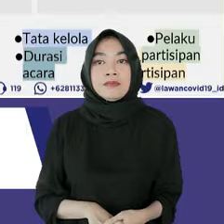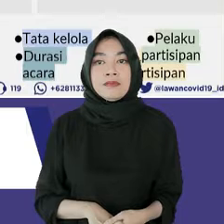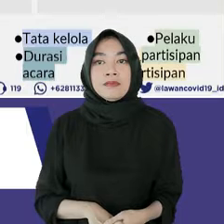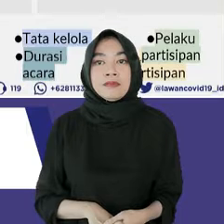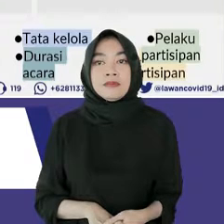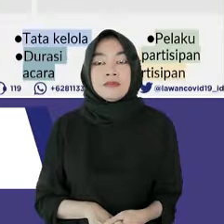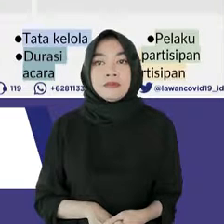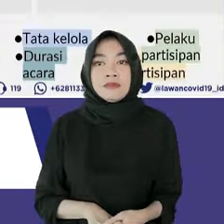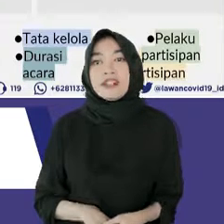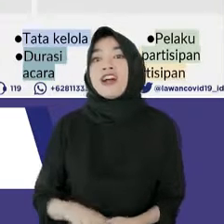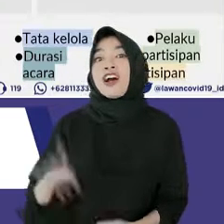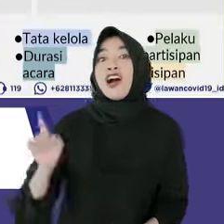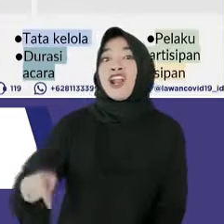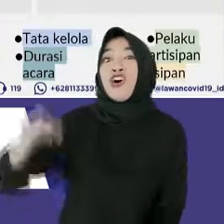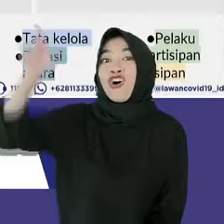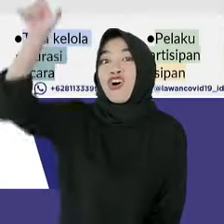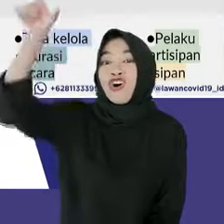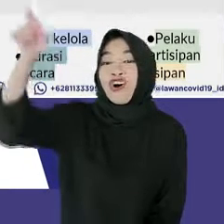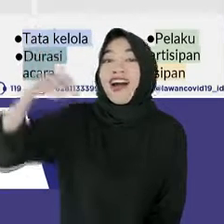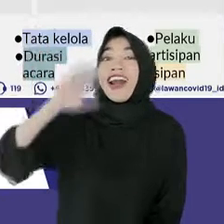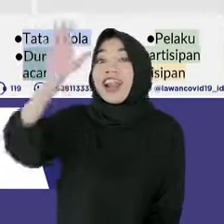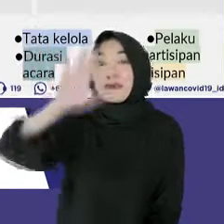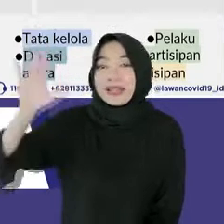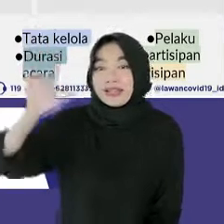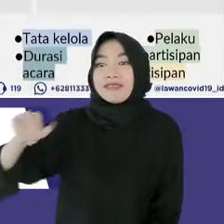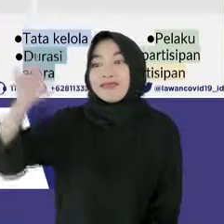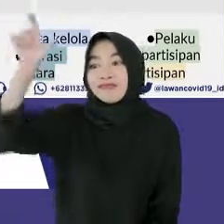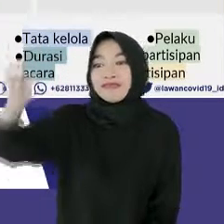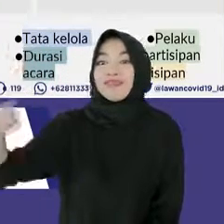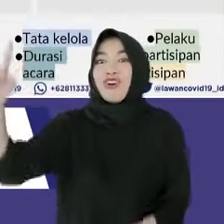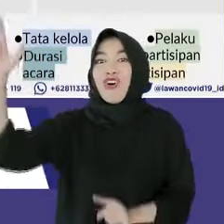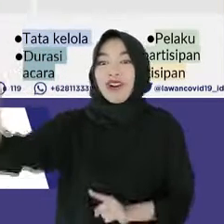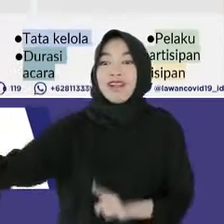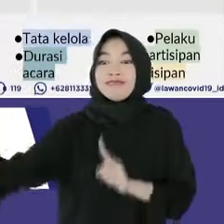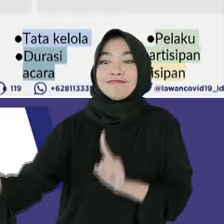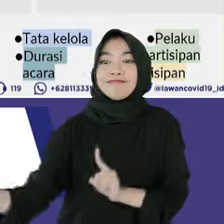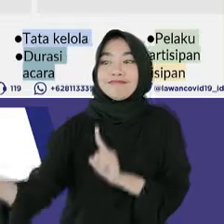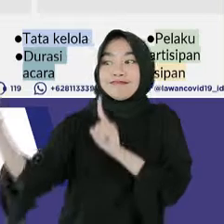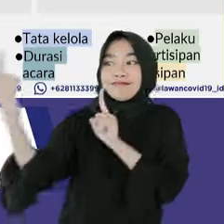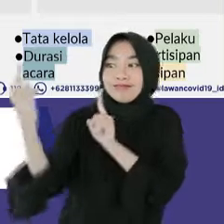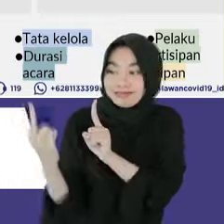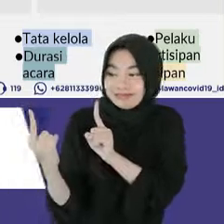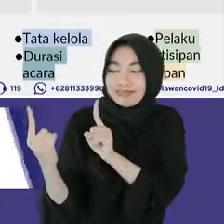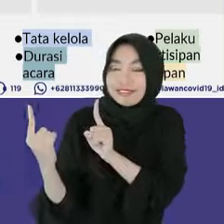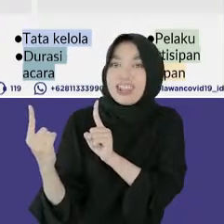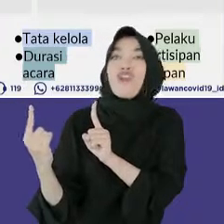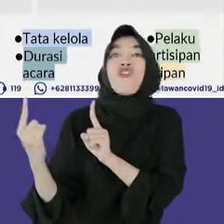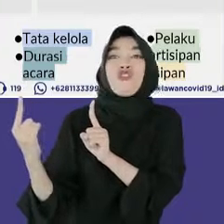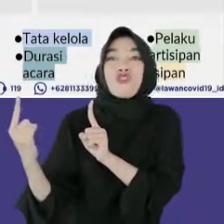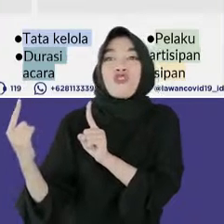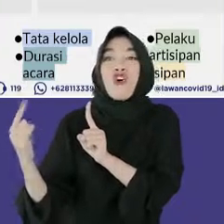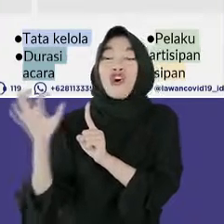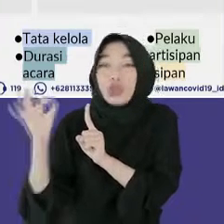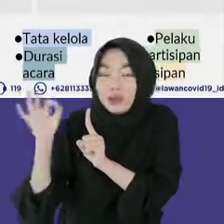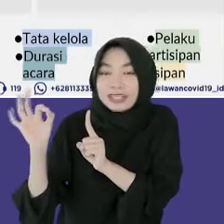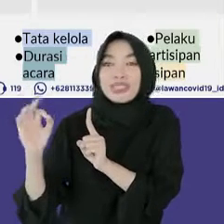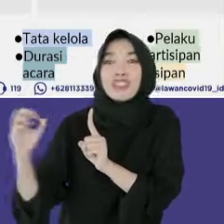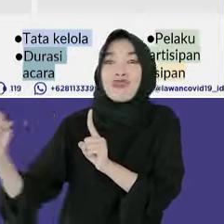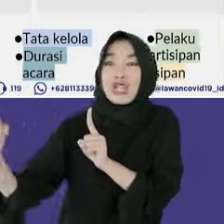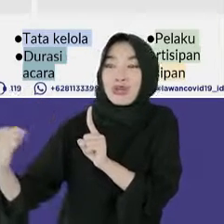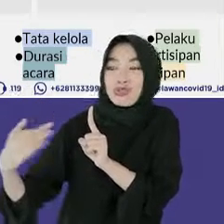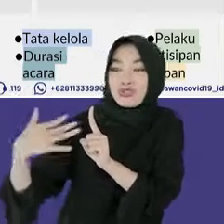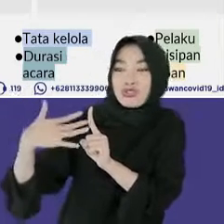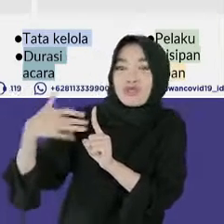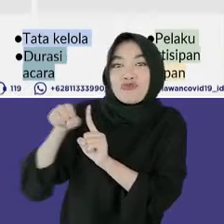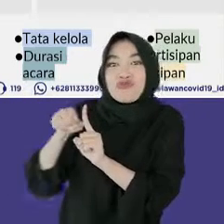di mana ada interaksi antar manusia dalam sebuah kegiatan, maka peluang penularan virus antar manusia timbul.